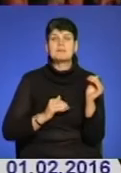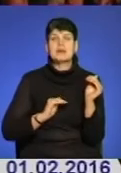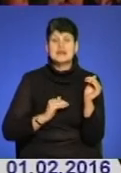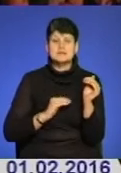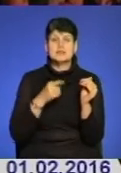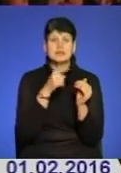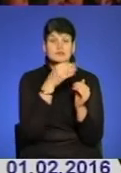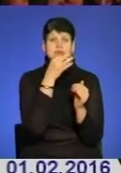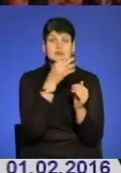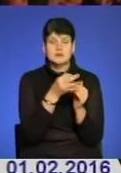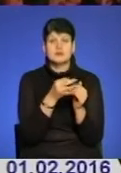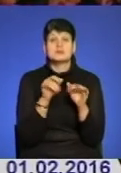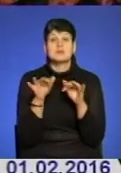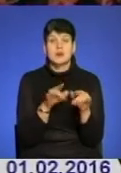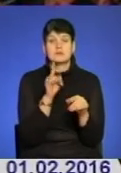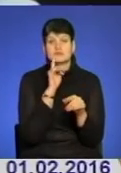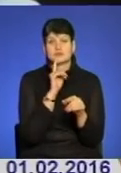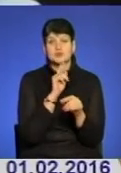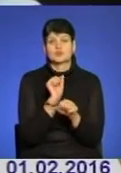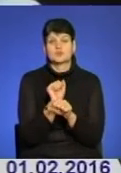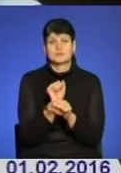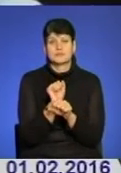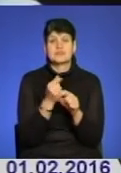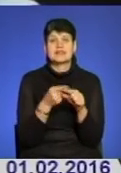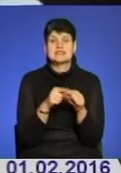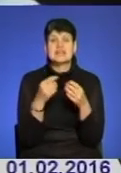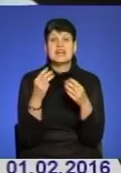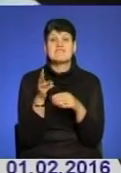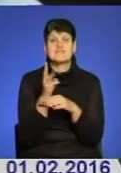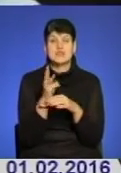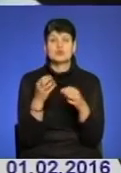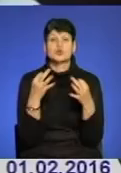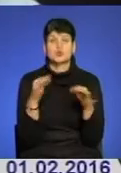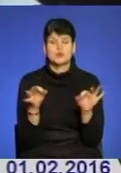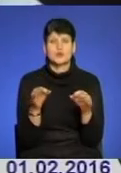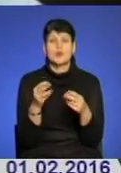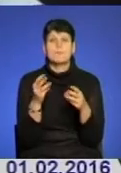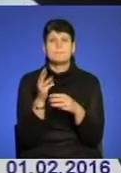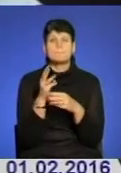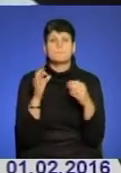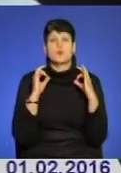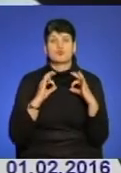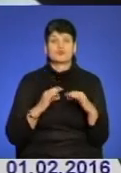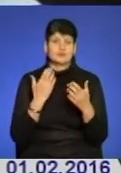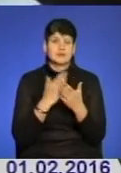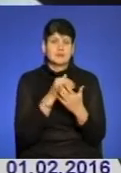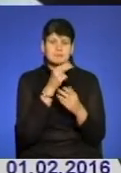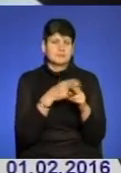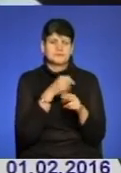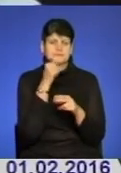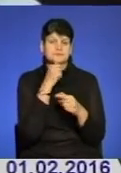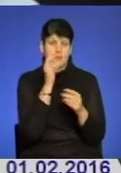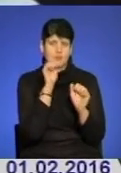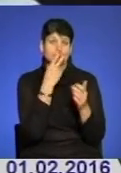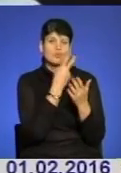запевнили, що справа тимчасово призупинена. Це відео з дозволу прокуратури на сьогоднішній день є розсекреченим. Ми його можемо